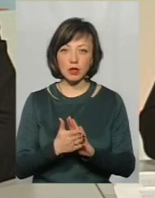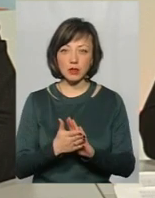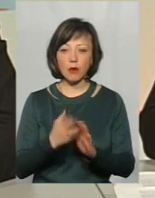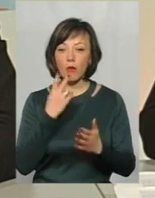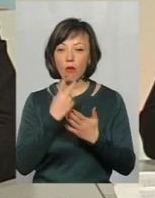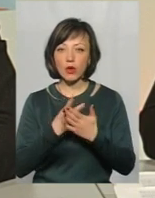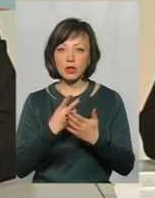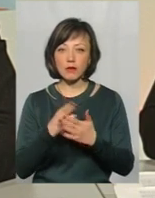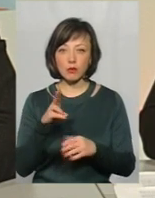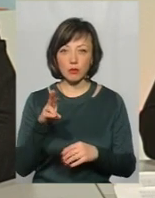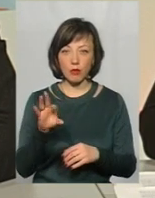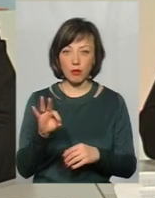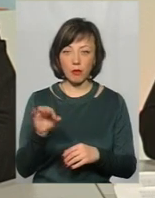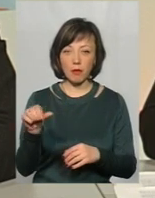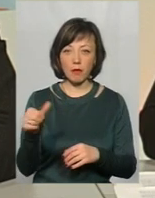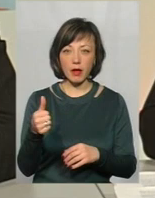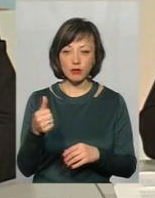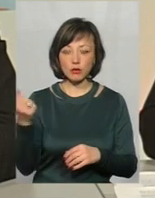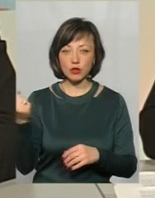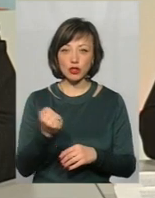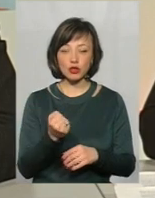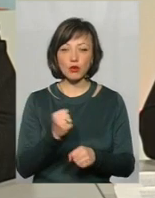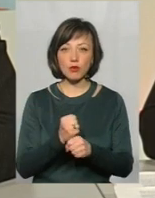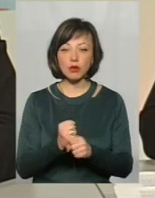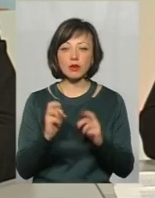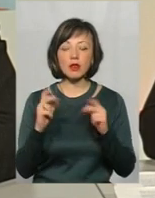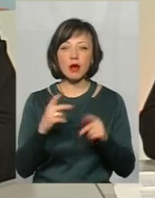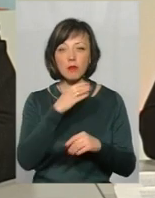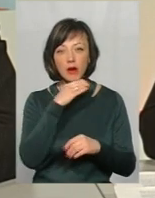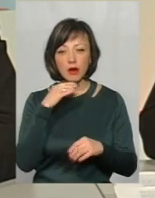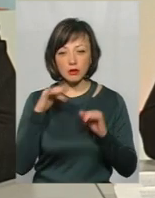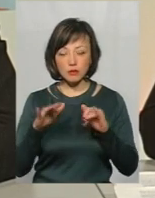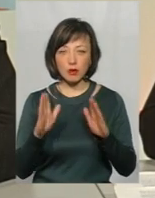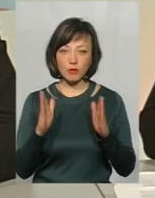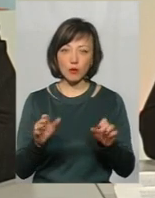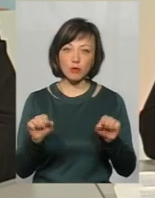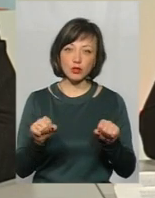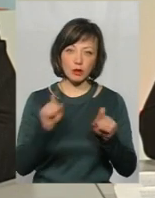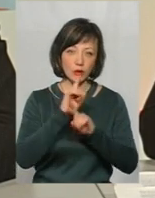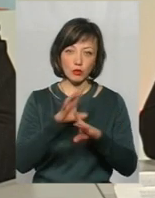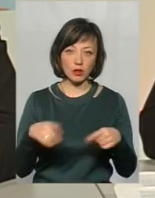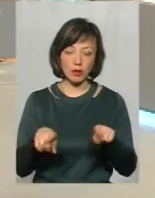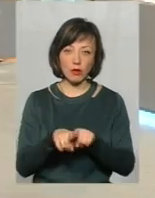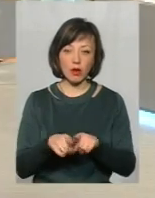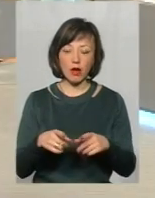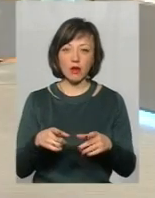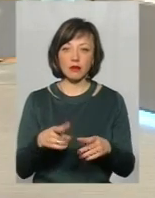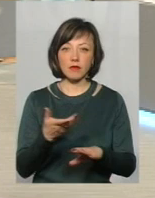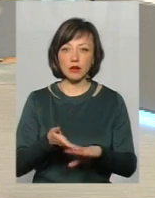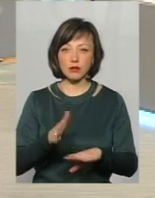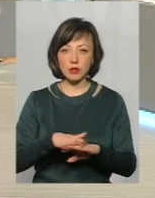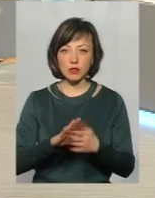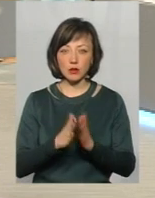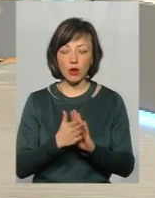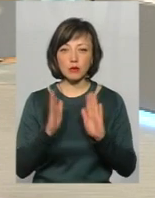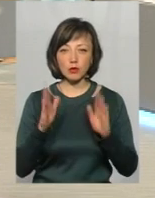подивимося по першому тижні роботи, наскільки велика кількість справ бути, можливо, і не буде такої катастрофічної ситуації. Ми